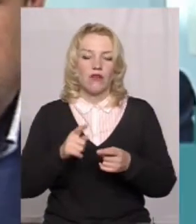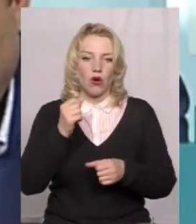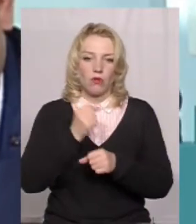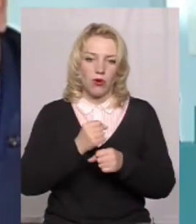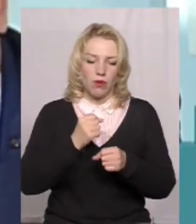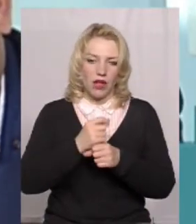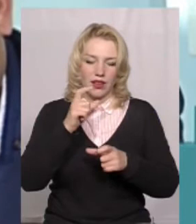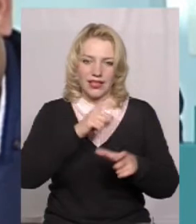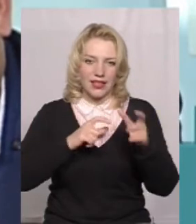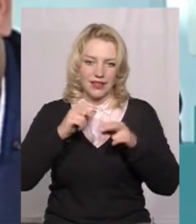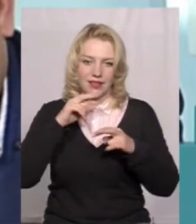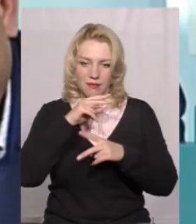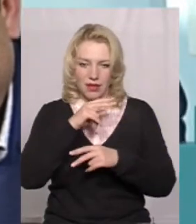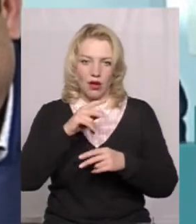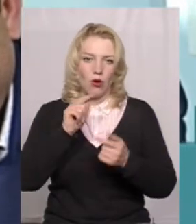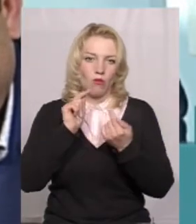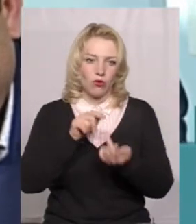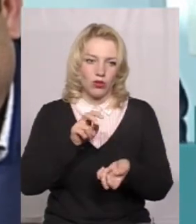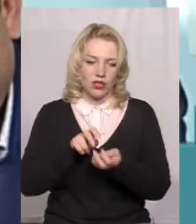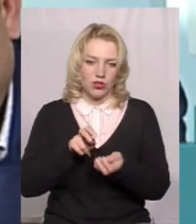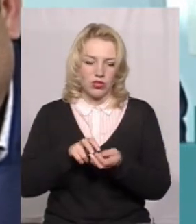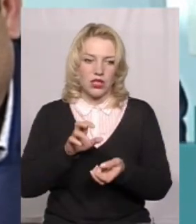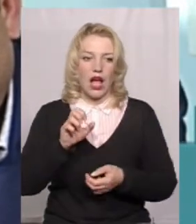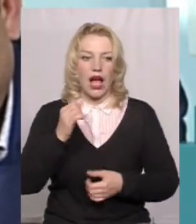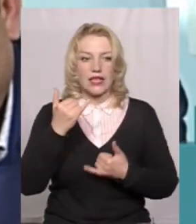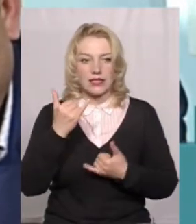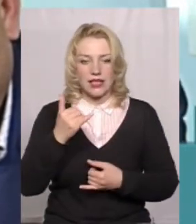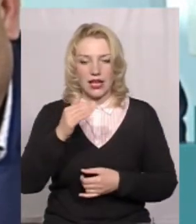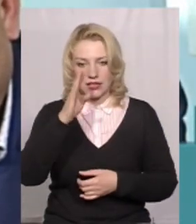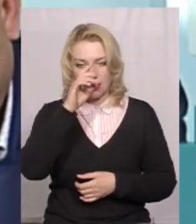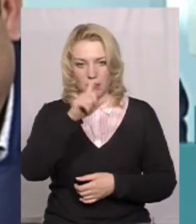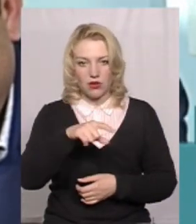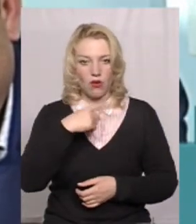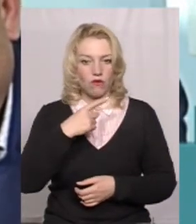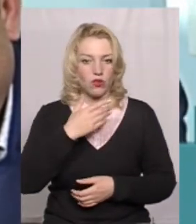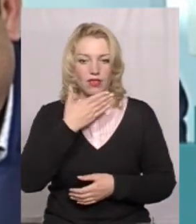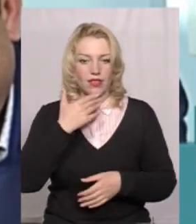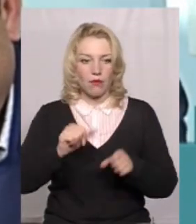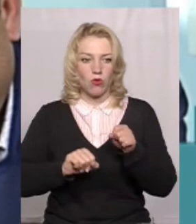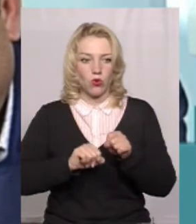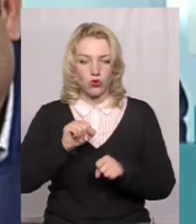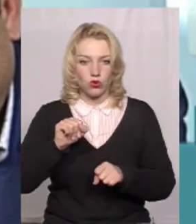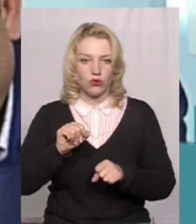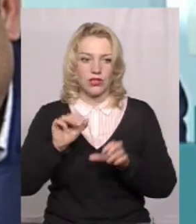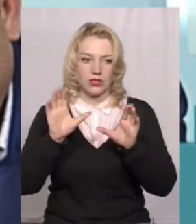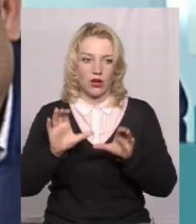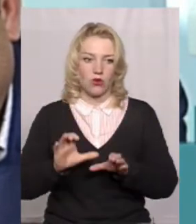гризони. Зараз пан говорить, що вони не порушують законодавства і не обробляли.